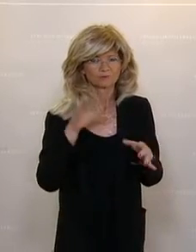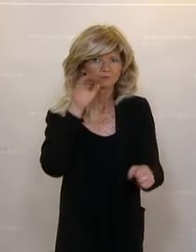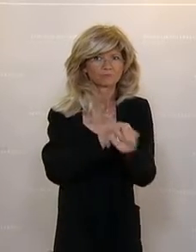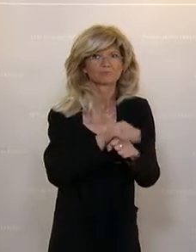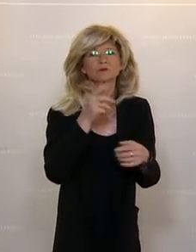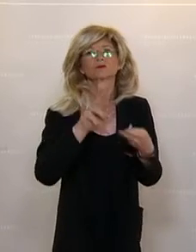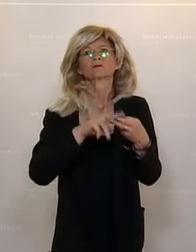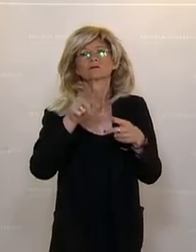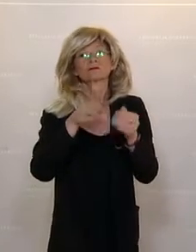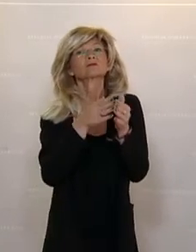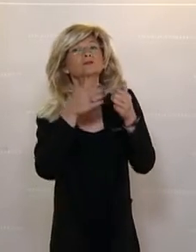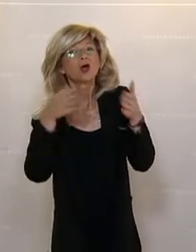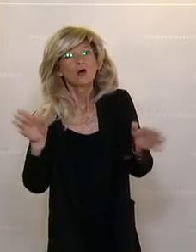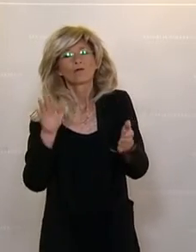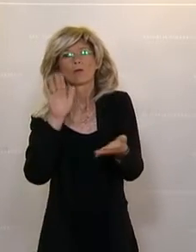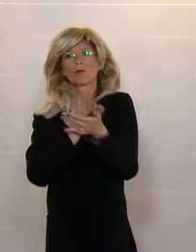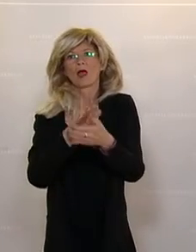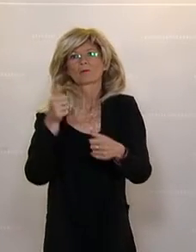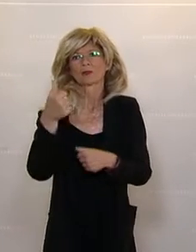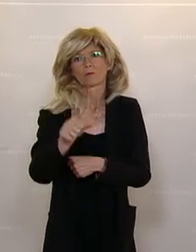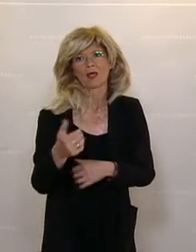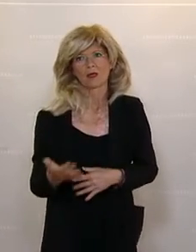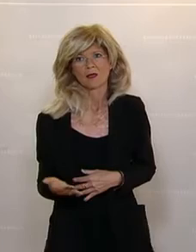beibehalten werden kann. Das ist eine Leistung.